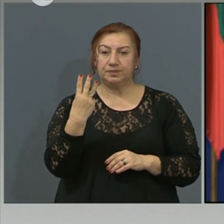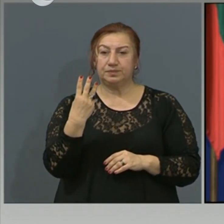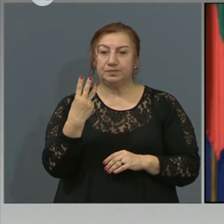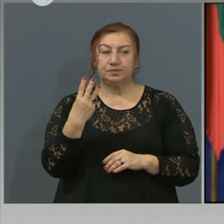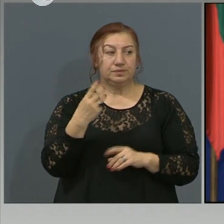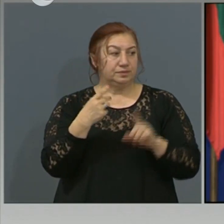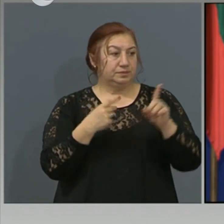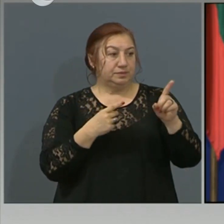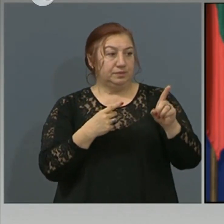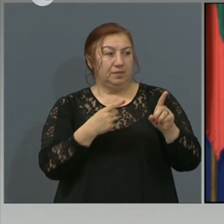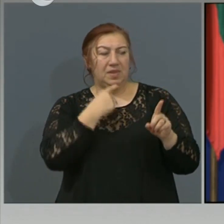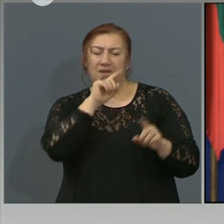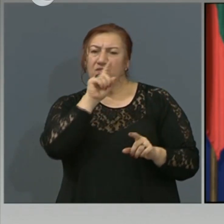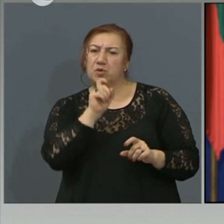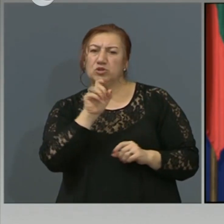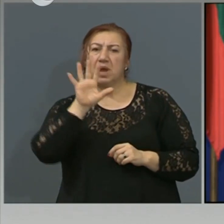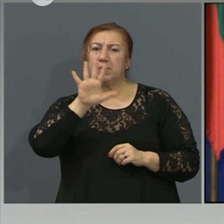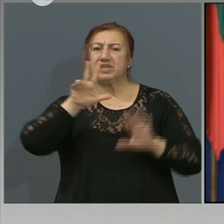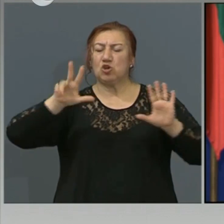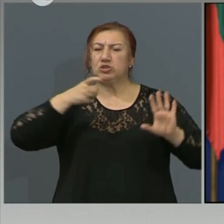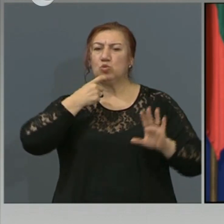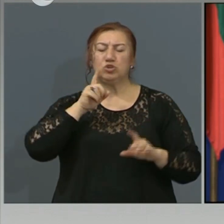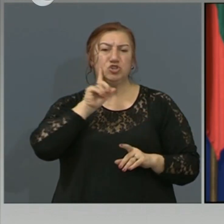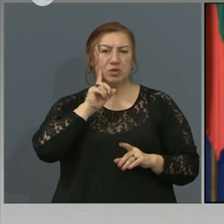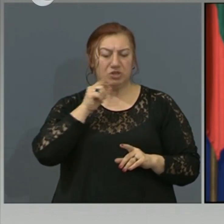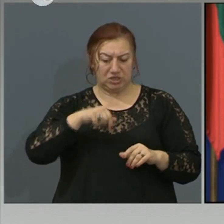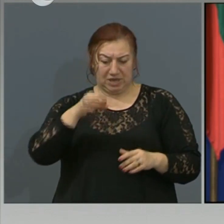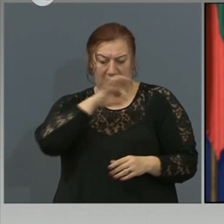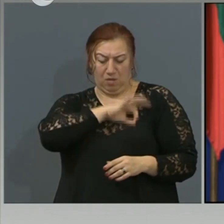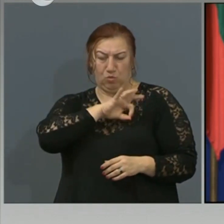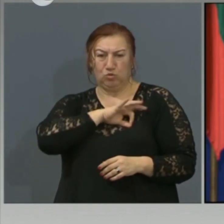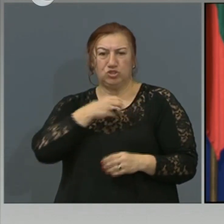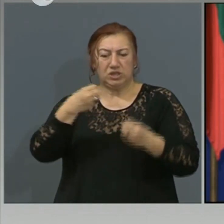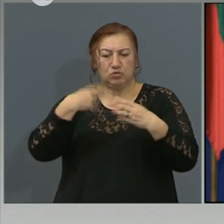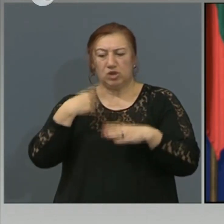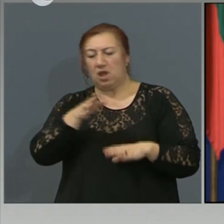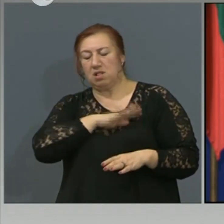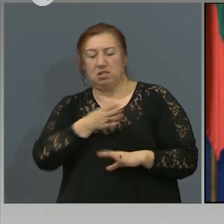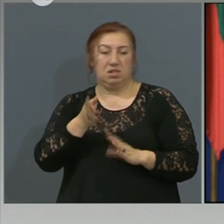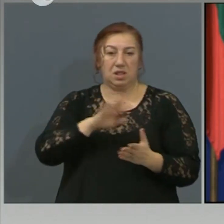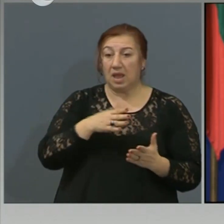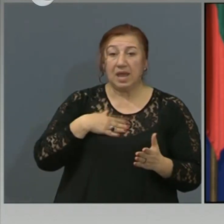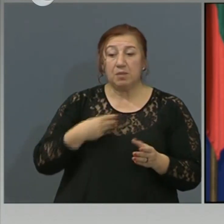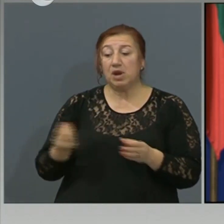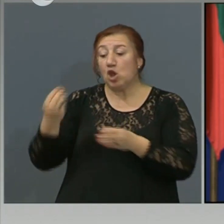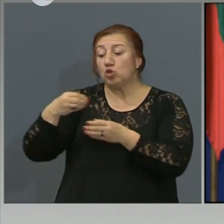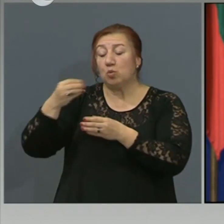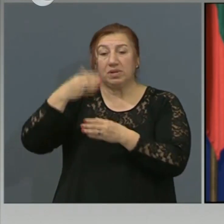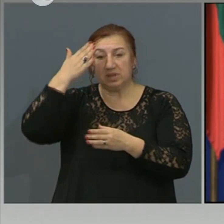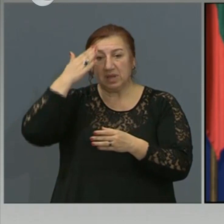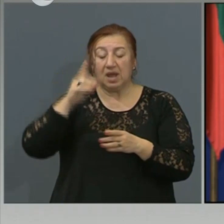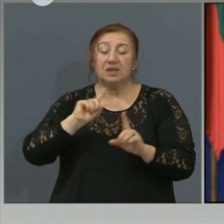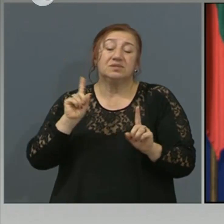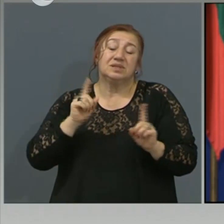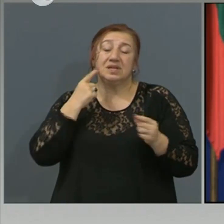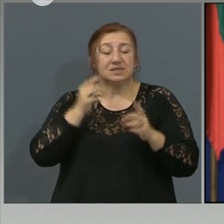58-годишният мъж, за когото получихте съобщение, имал ли спътстващи заболявания или все още не знаете? Само получих съобщението,